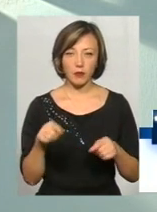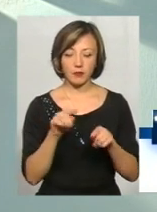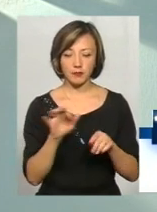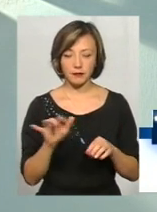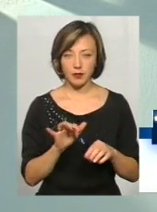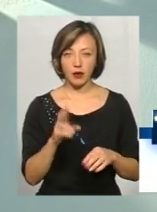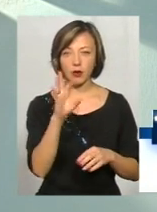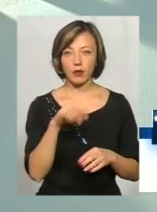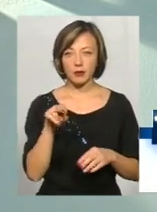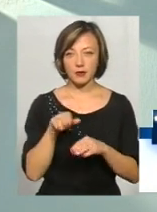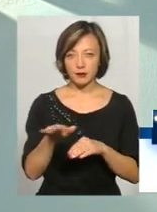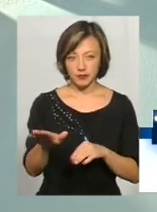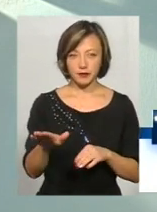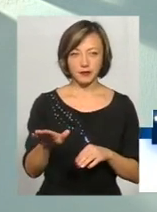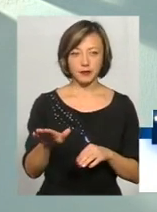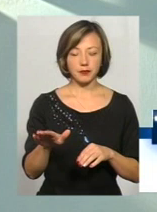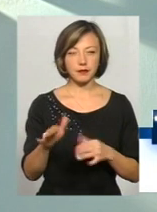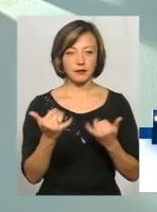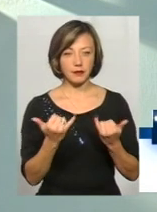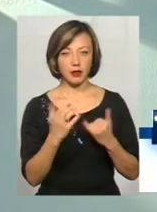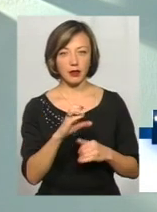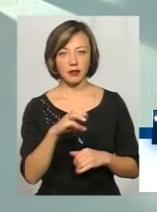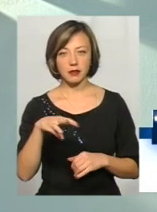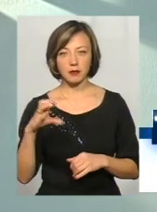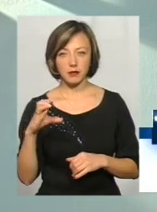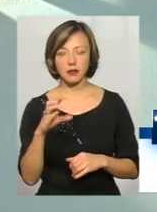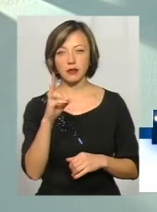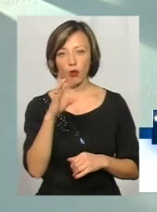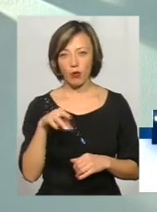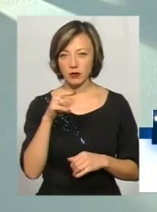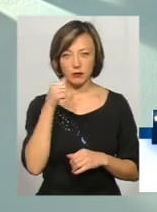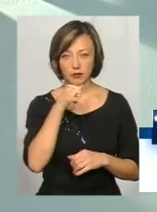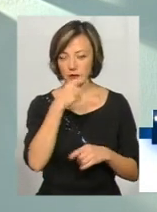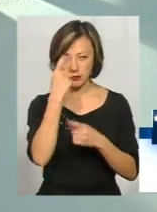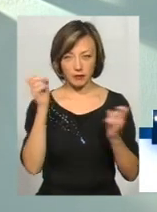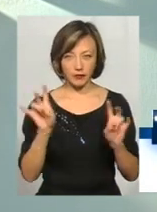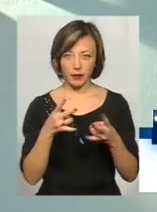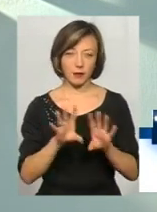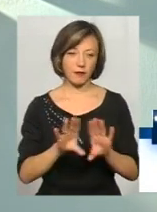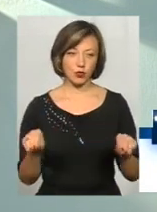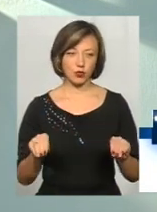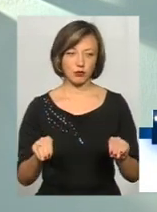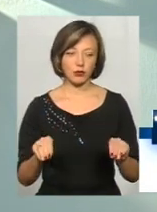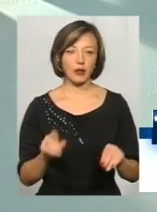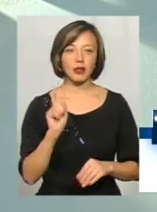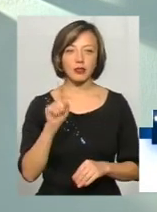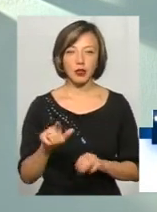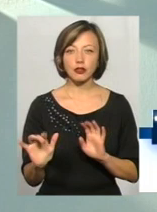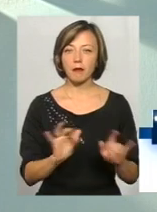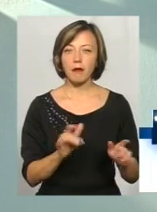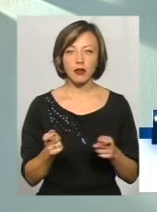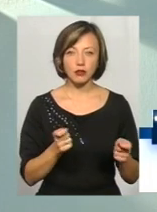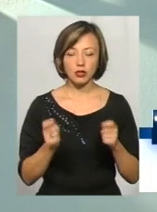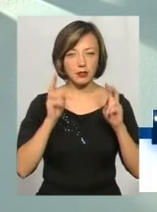ага, менеджер каже, зараз на ваш телефон прийде, пін-код, нікому його не повідомляйте, все. Тобто, навіть менеджер не